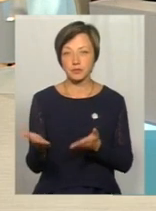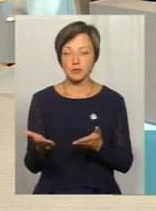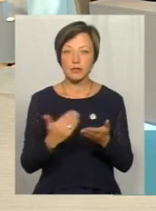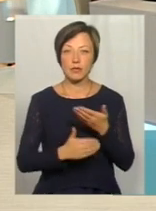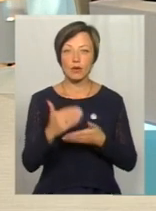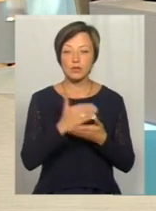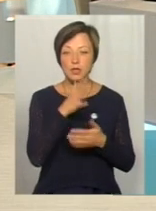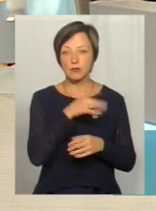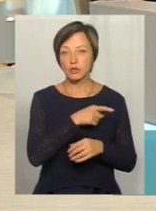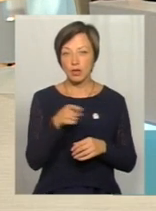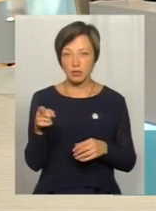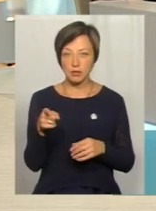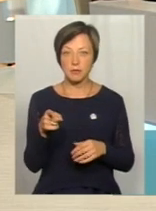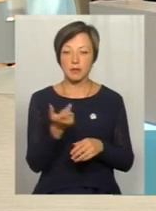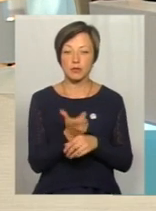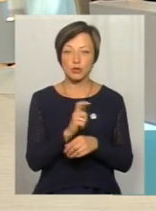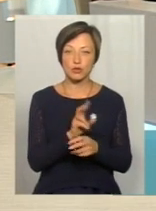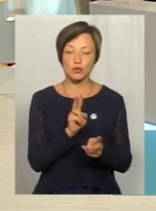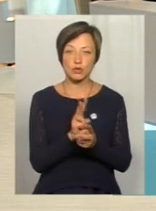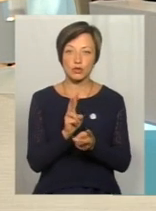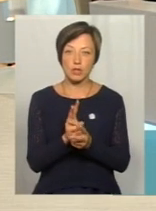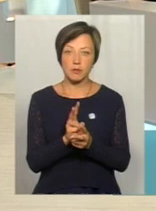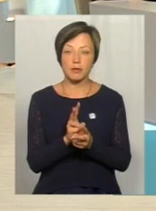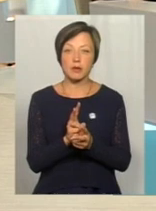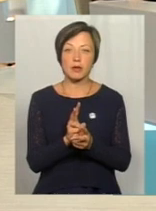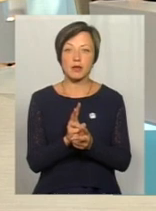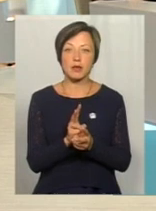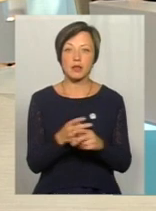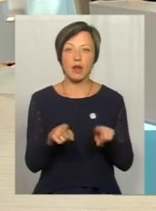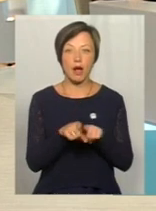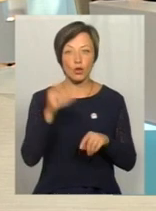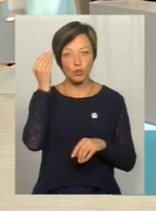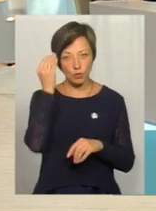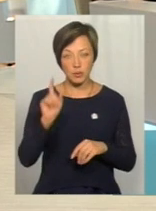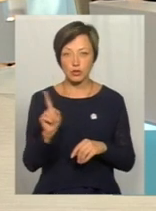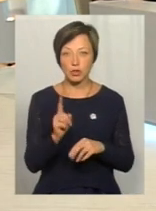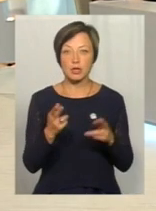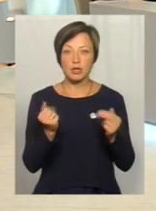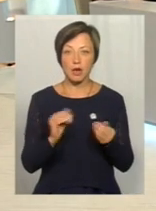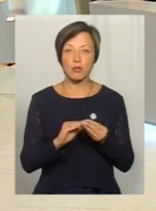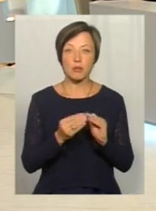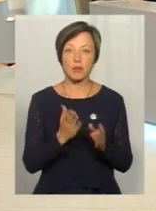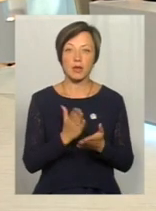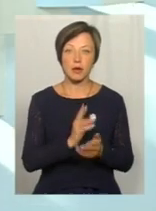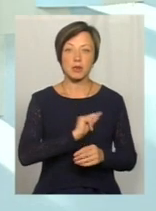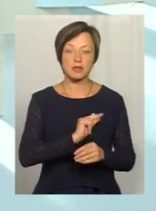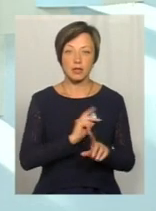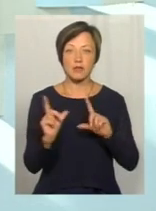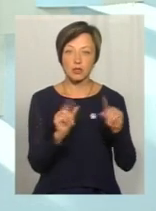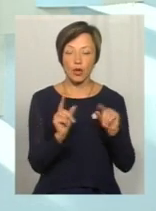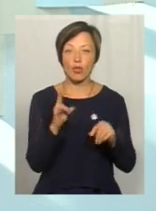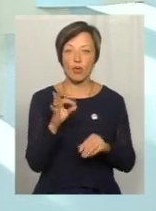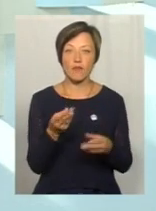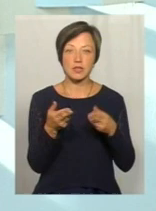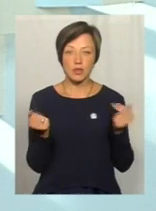Останнім часом, скажімо так, все більше з роботодавцем зустрічається така думка, що, да, проблема є, працівники від'їжджають, але вони